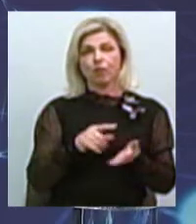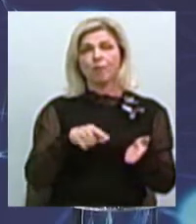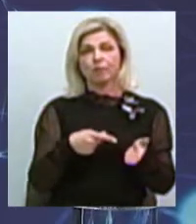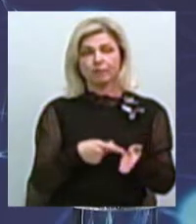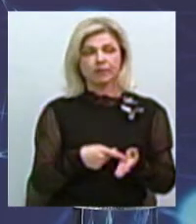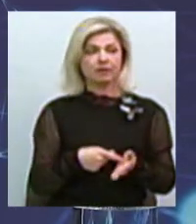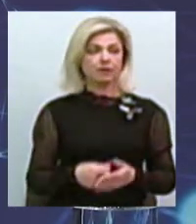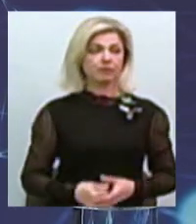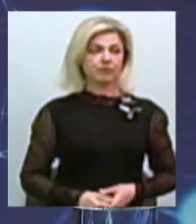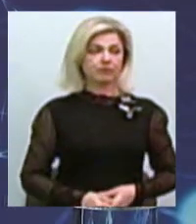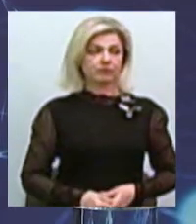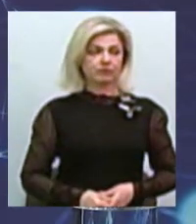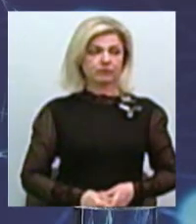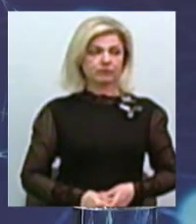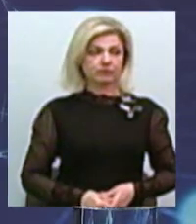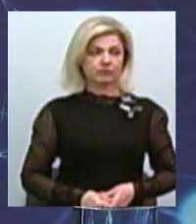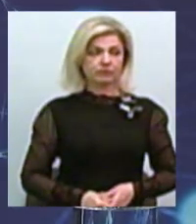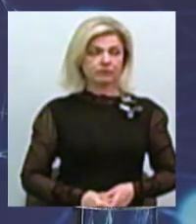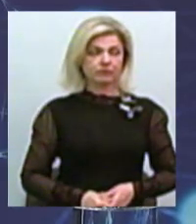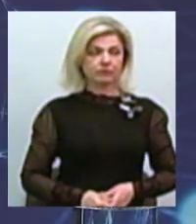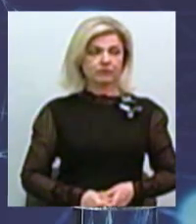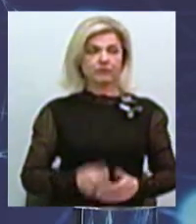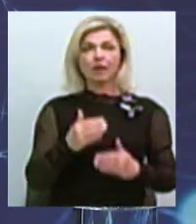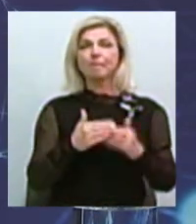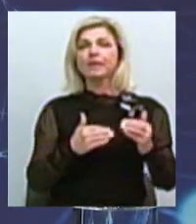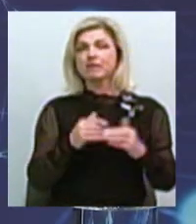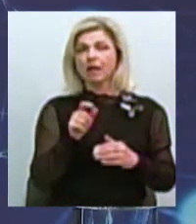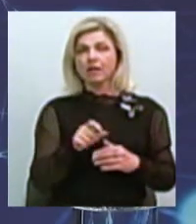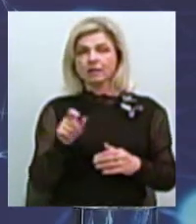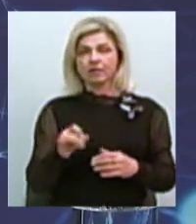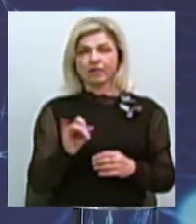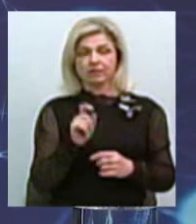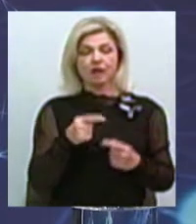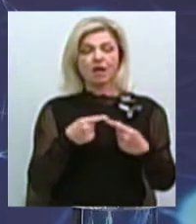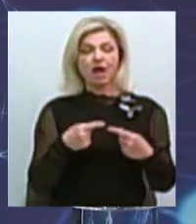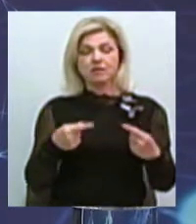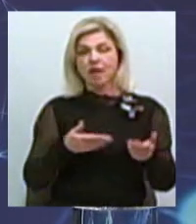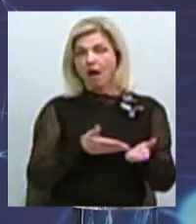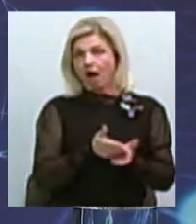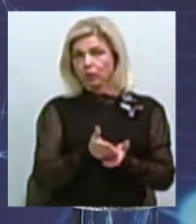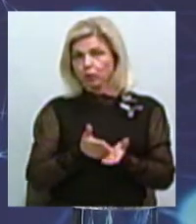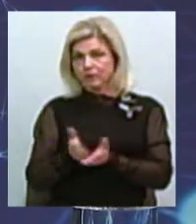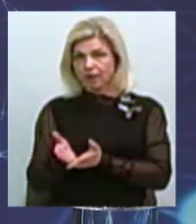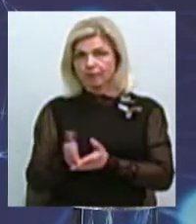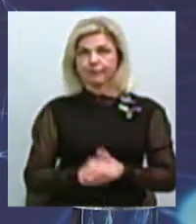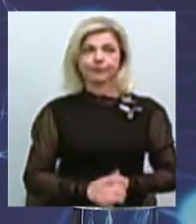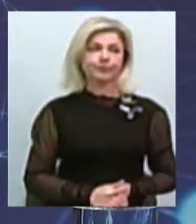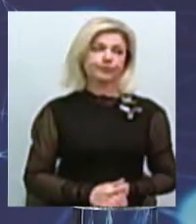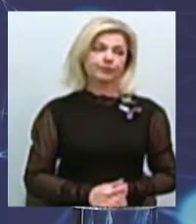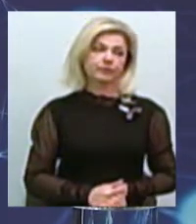спеціалістів з різних галузей. І